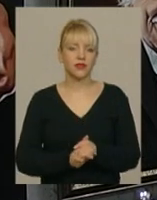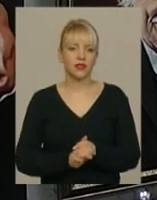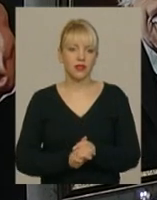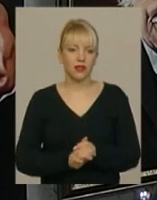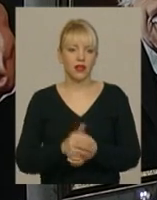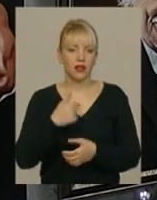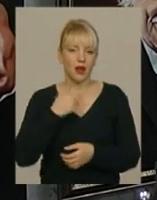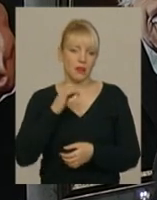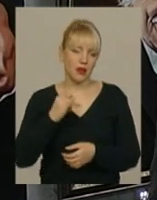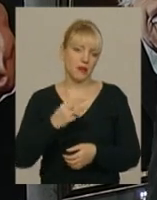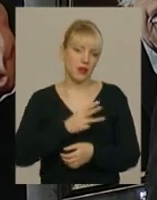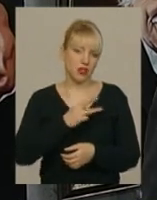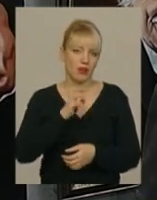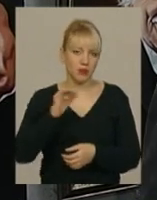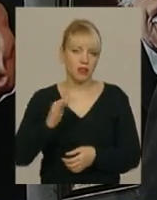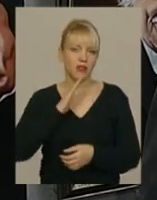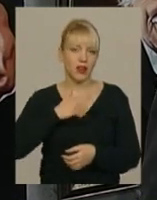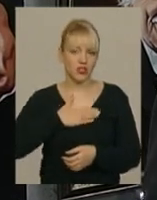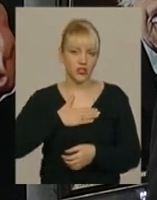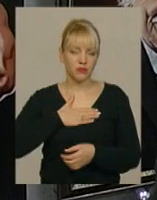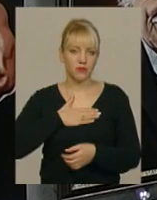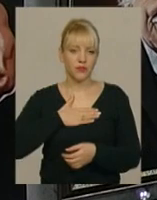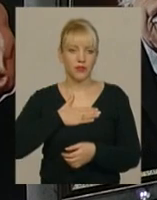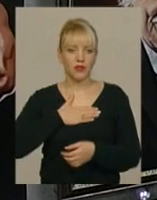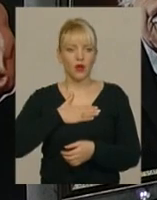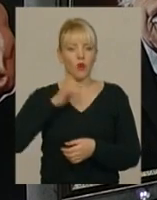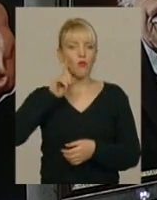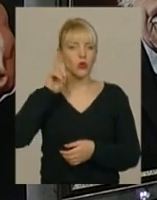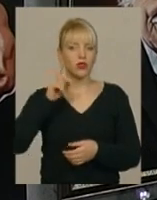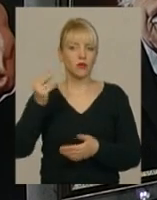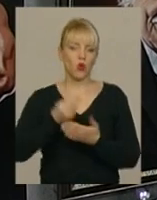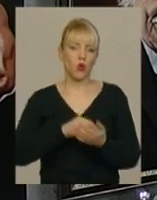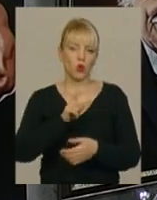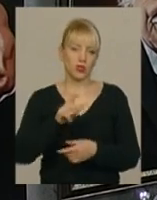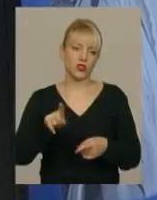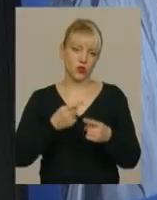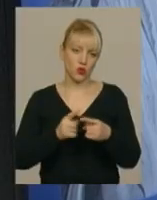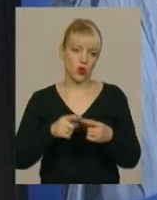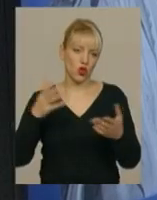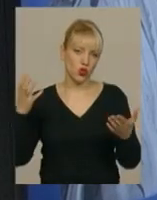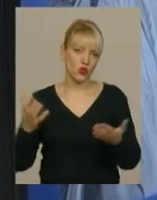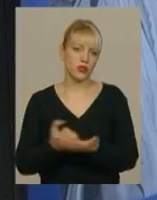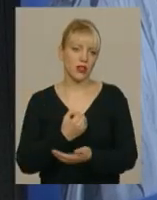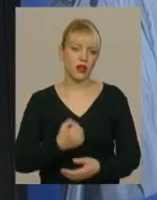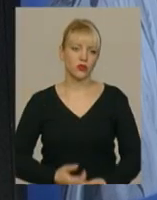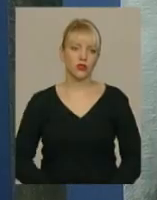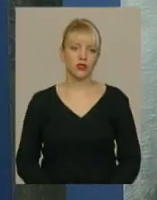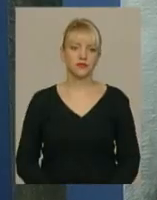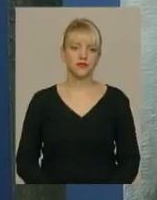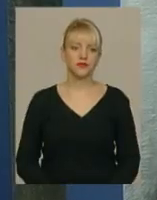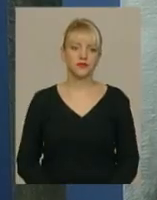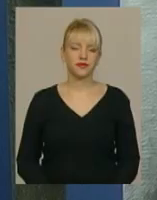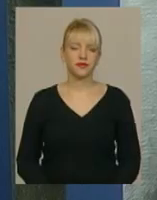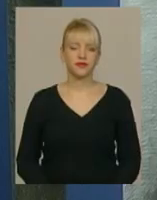бажав нашим молодим художникам цього досягнути. Тетяна Ворожцова, Дем'ян Цегольник,